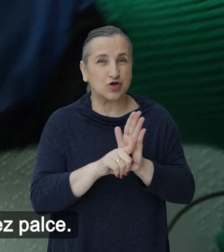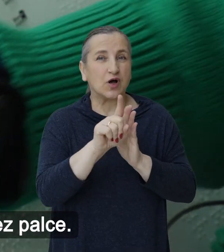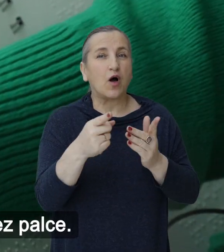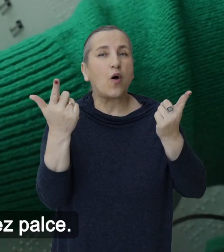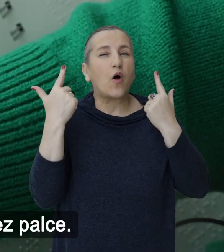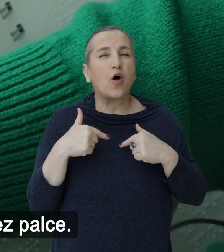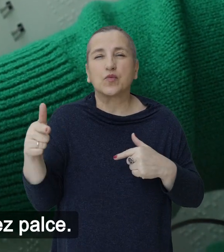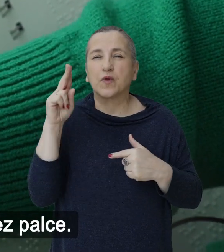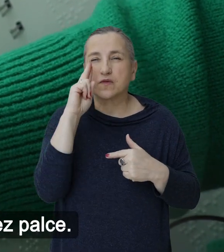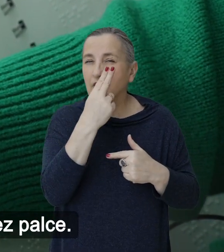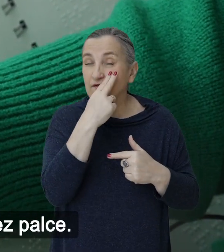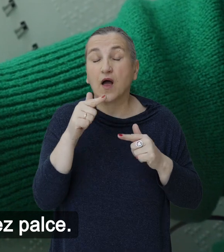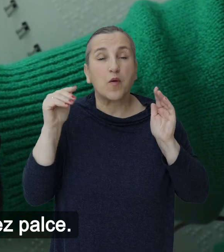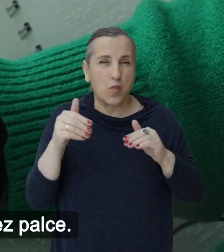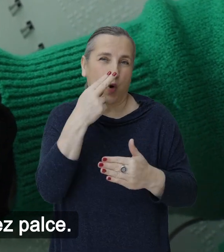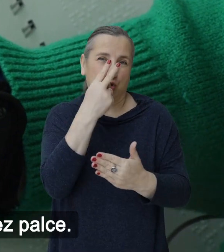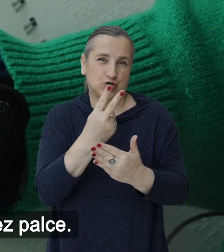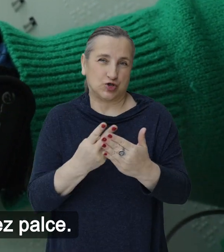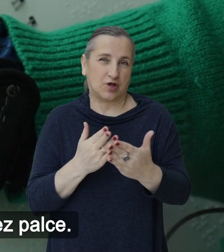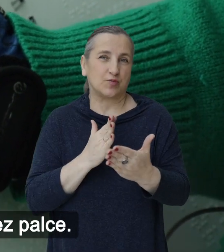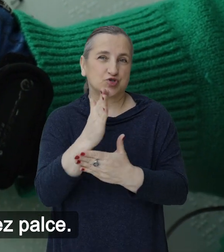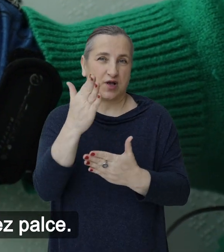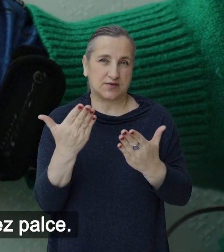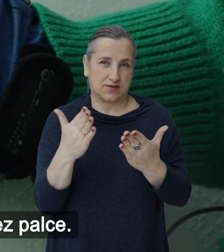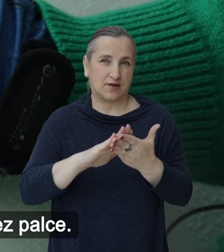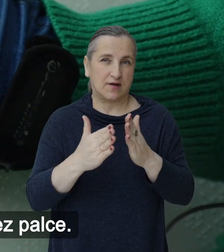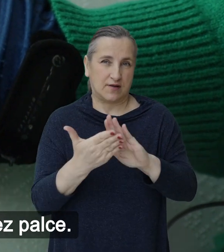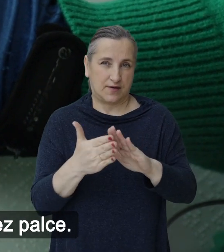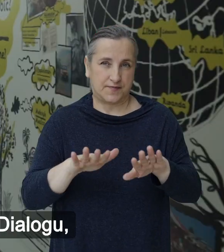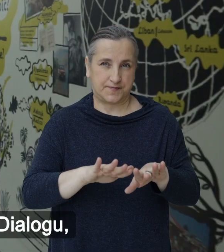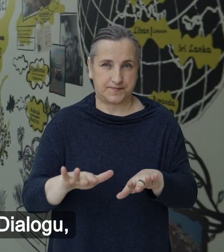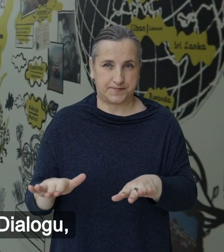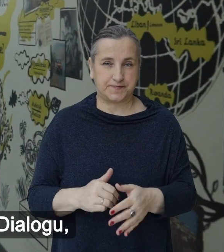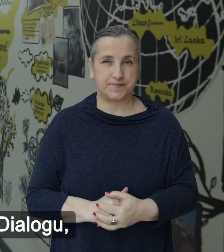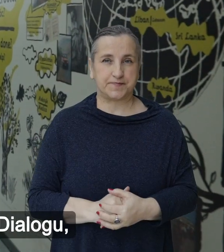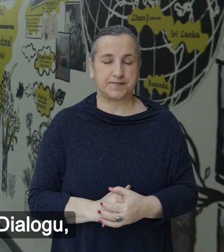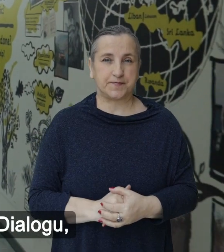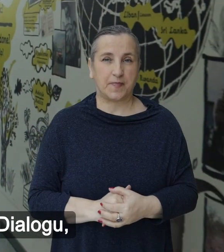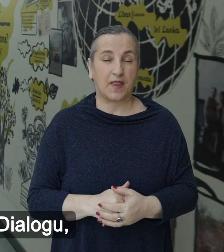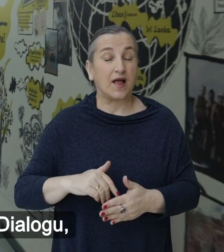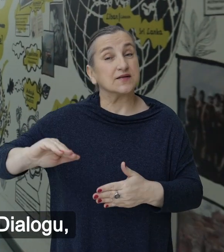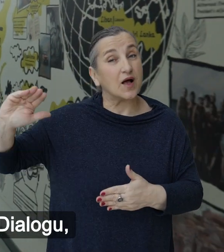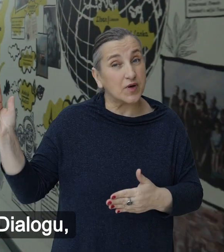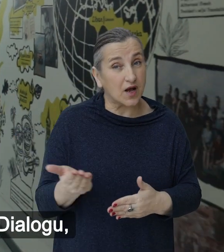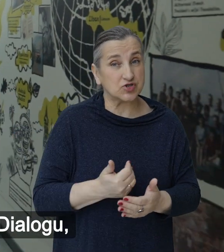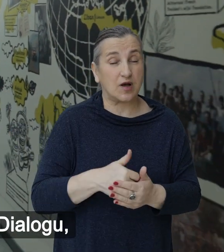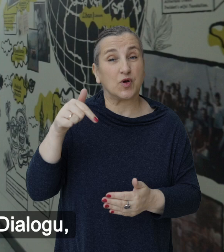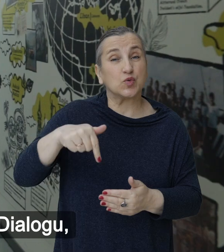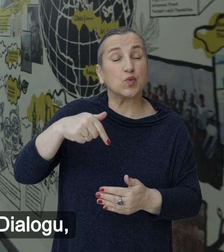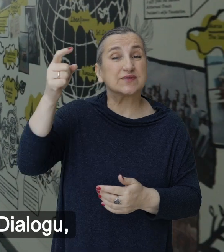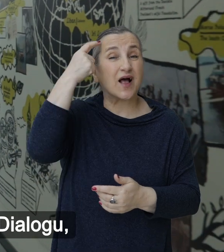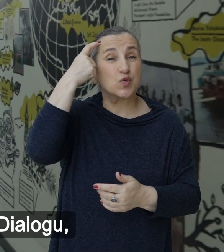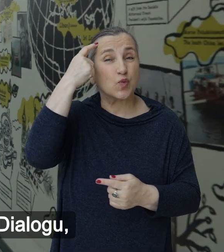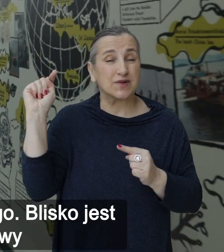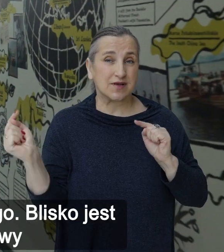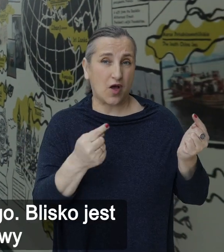które nie widzą, a czytają po prostu przez palce. Zapraszamy w takim razie do Centrum